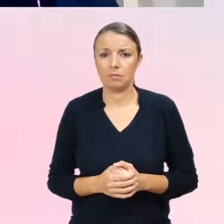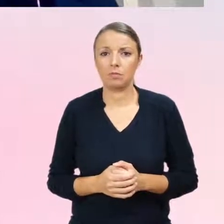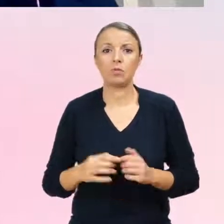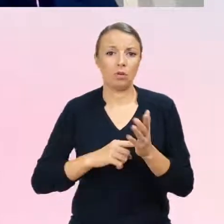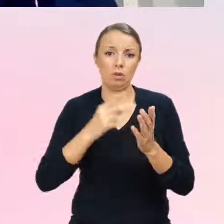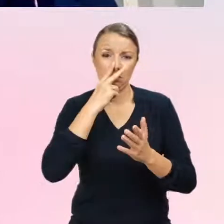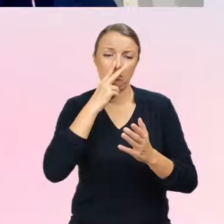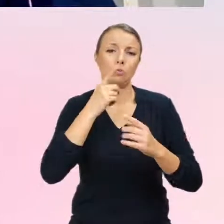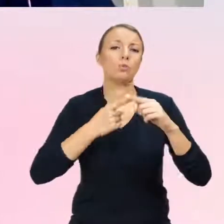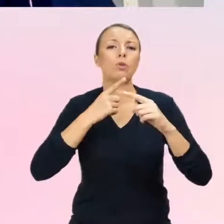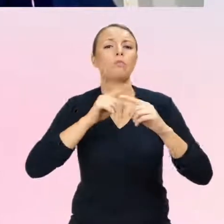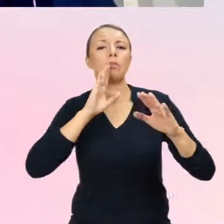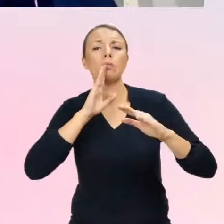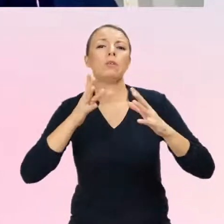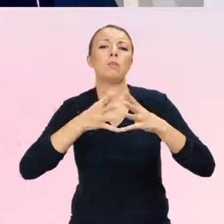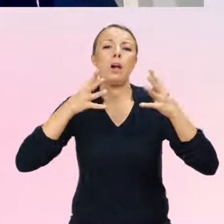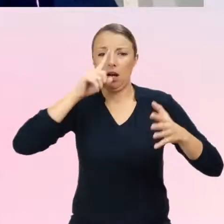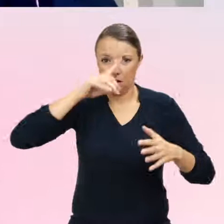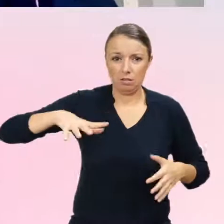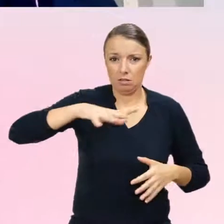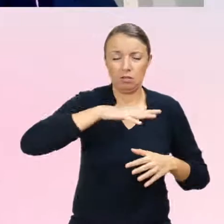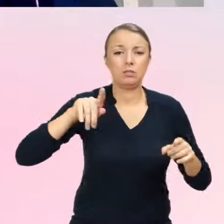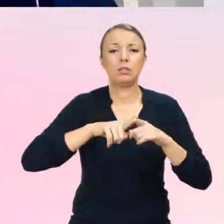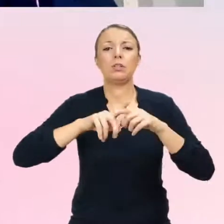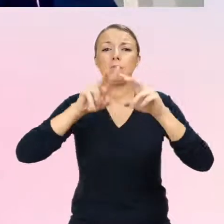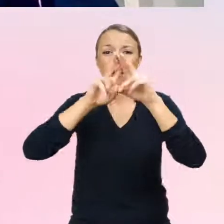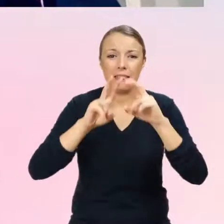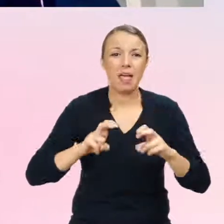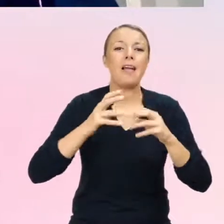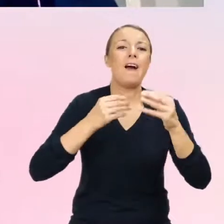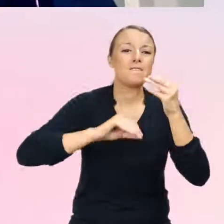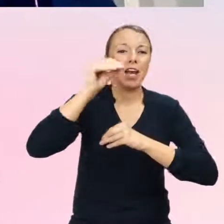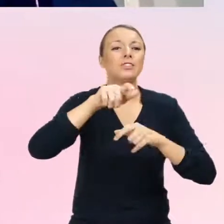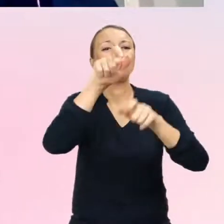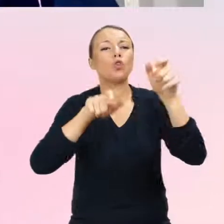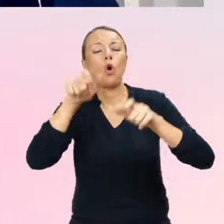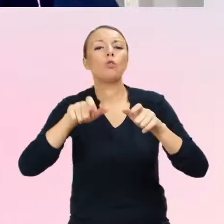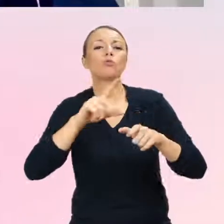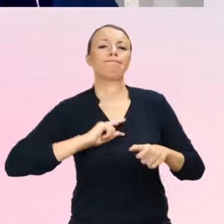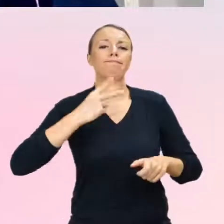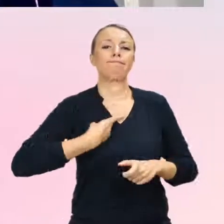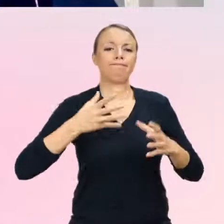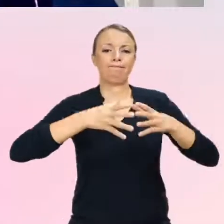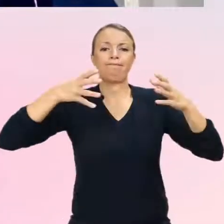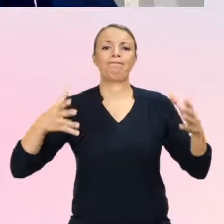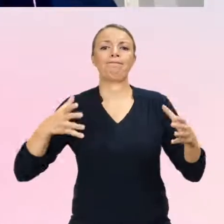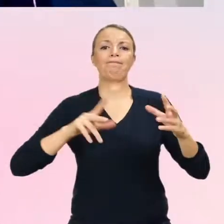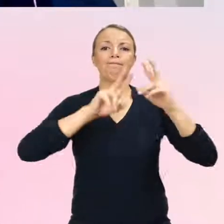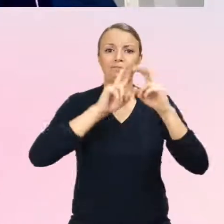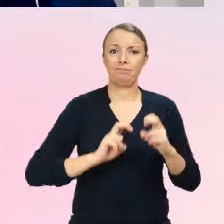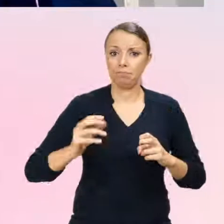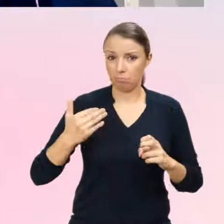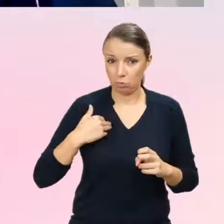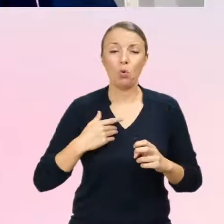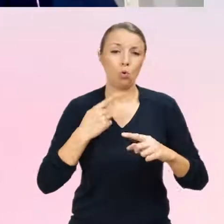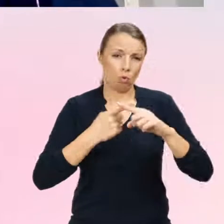populacji i metaanalizą badań związaną z większą populacją osób transpłciowych. Ale co jest jeszcze ważne z